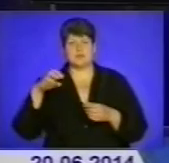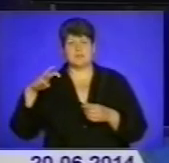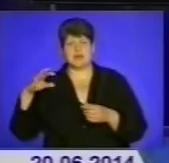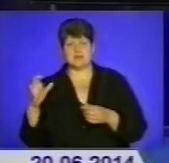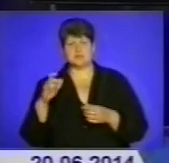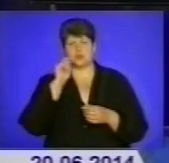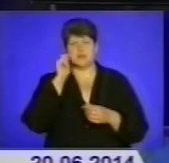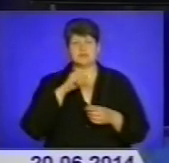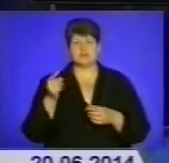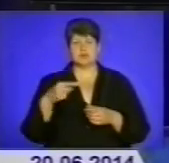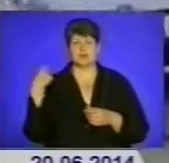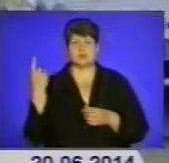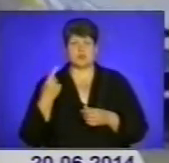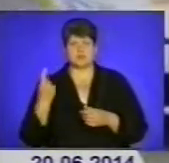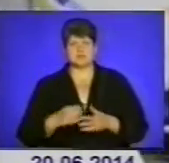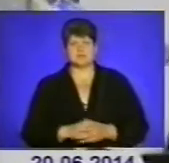України в Тернопільській області.